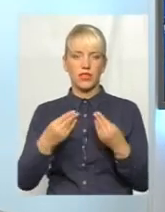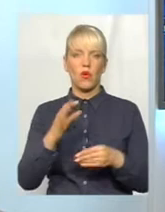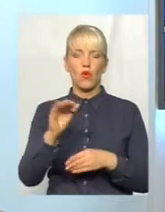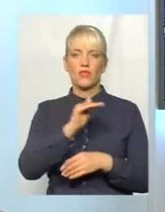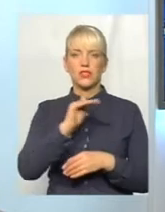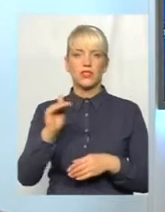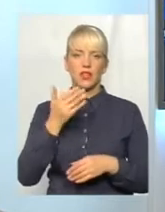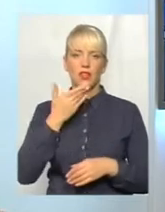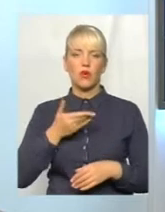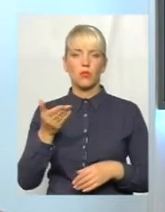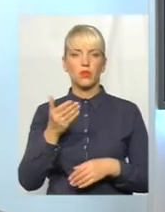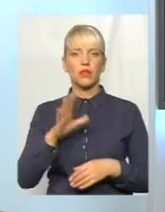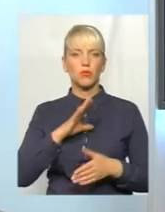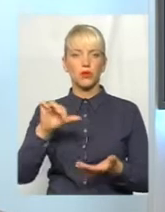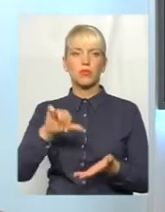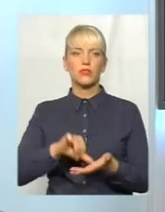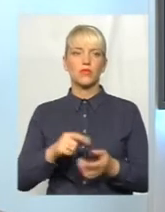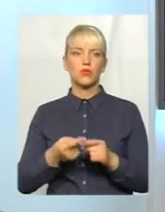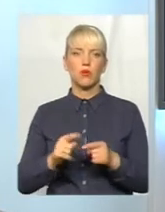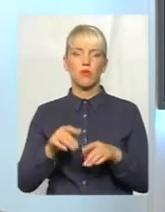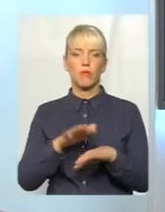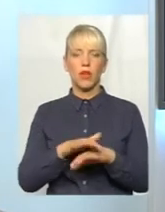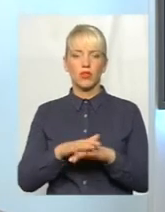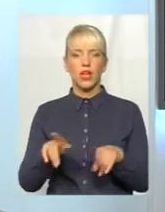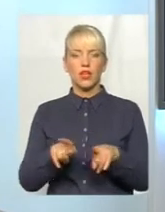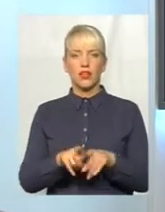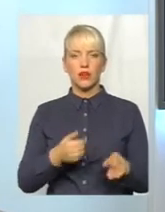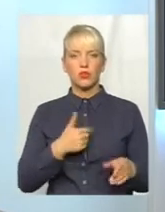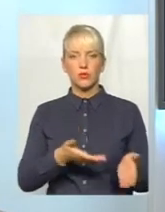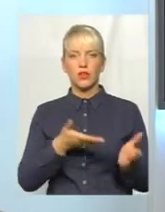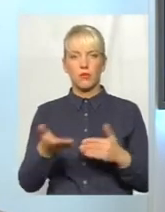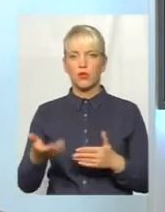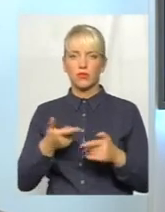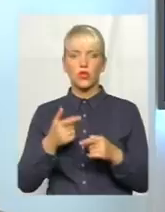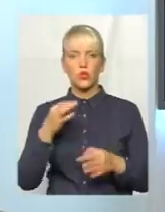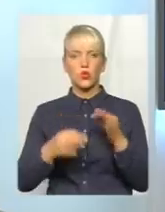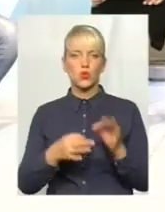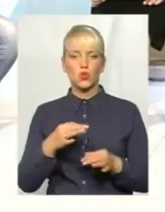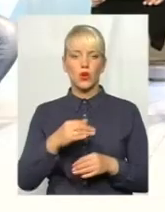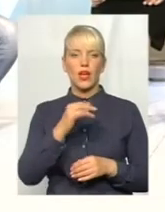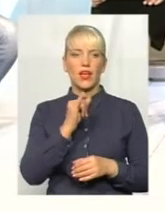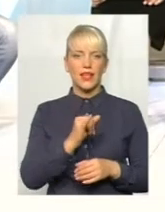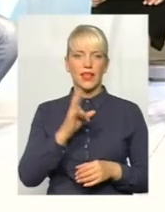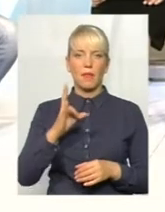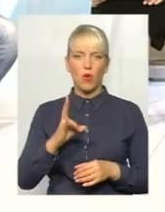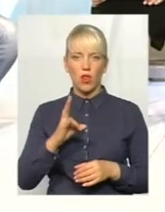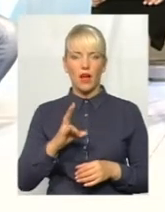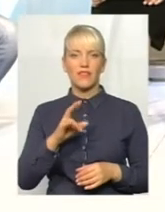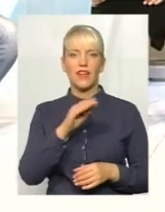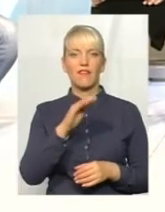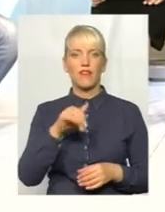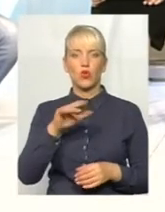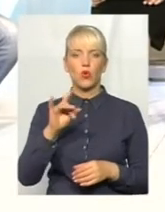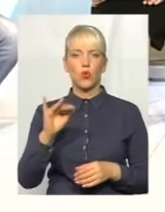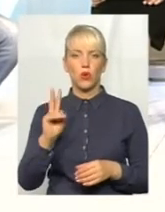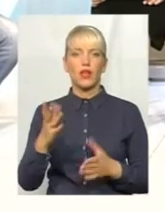сьогодні у цій студії. А також суддя, пані Інна Миколаївна Федорук, яка наразі працює у